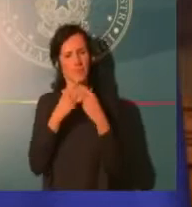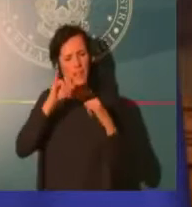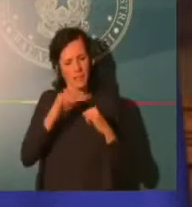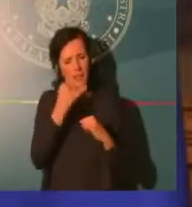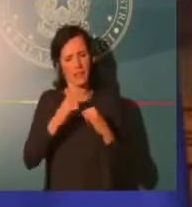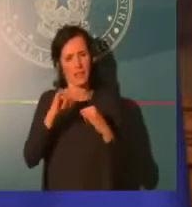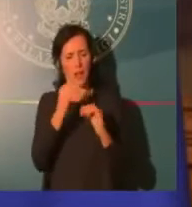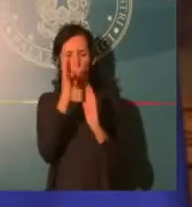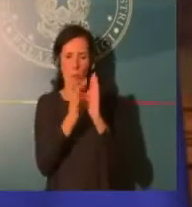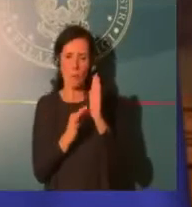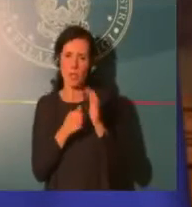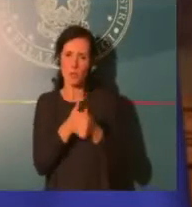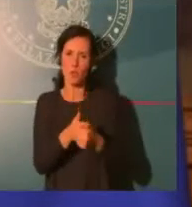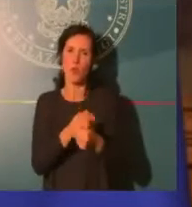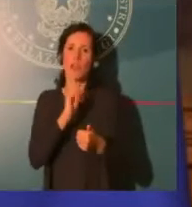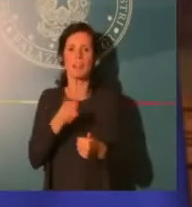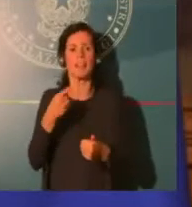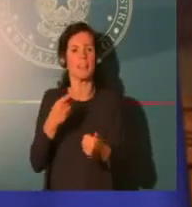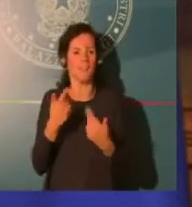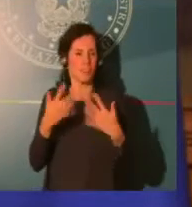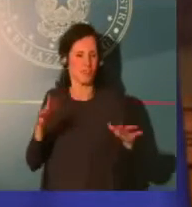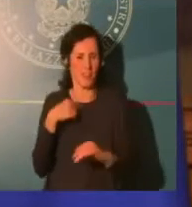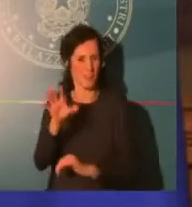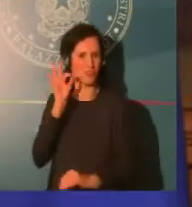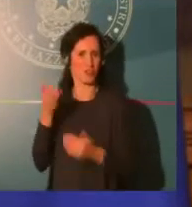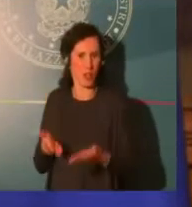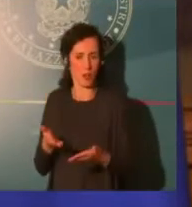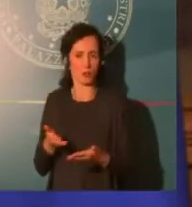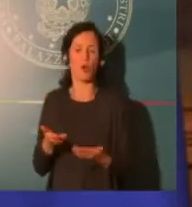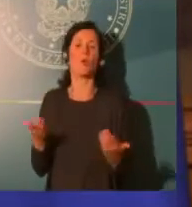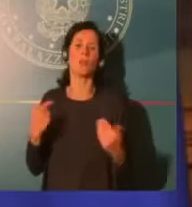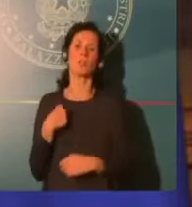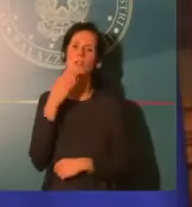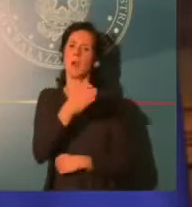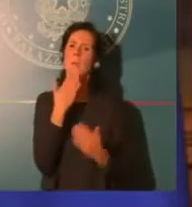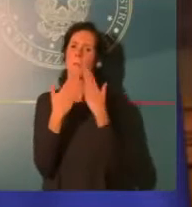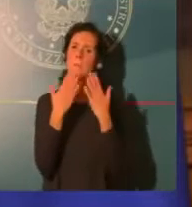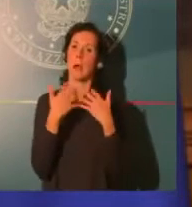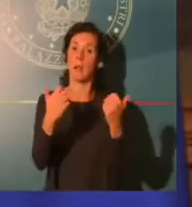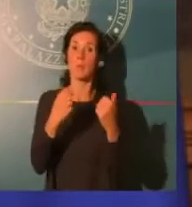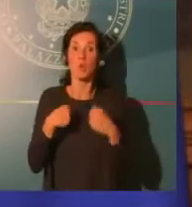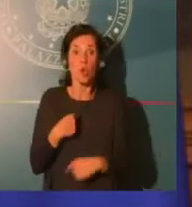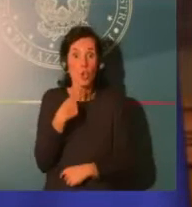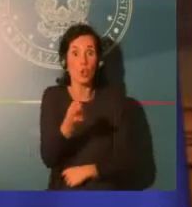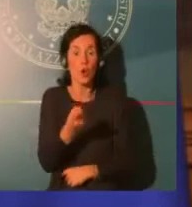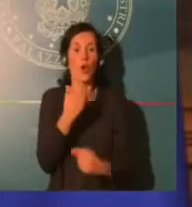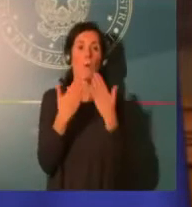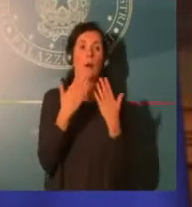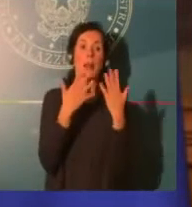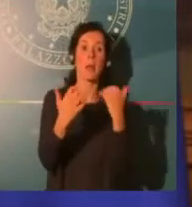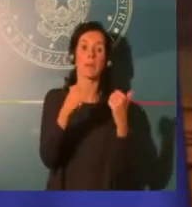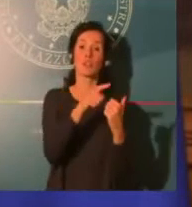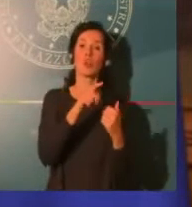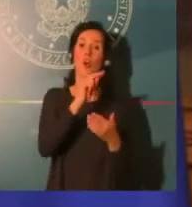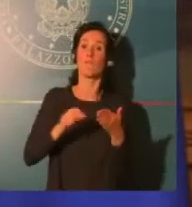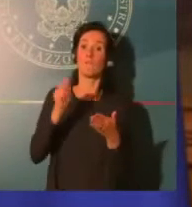vota o non vota, io sono lì per un confronto aperto, costruttivo, mi auguro non solo con le forze di maggioranza, ma dato il